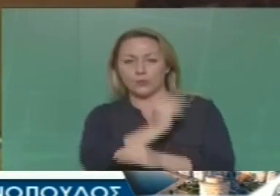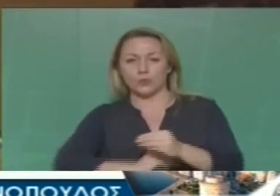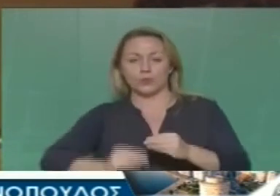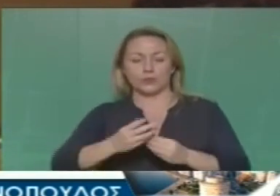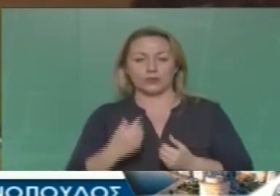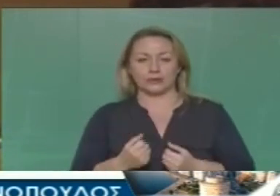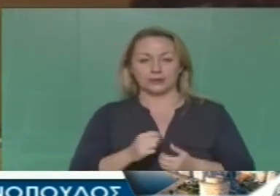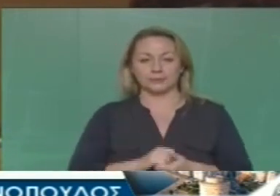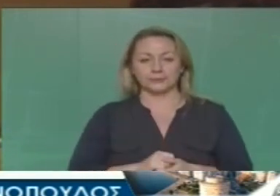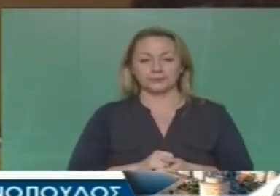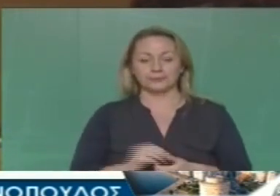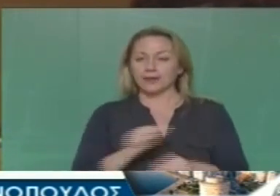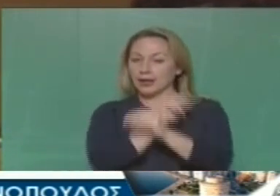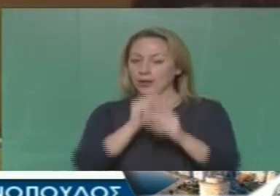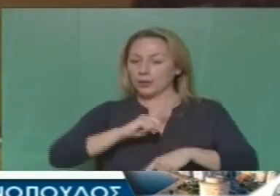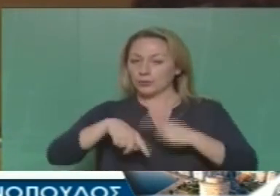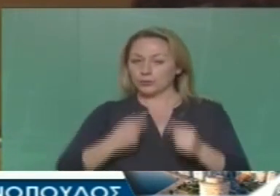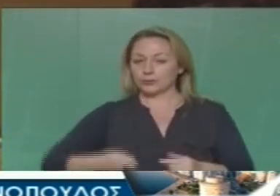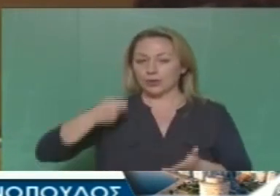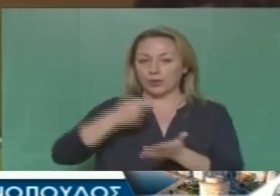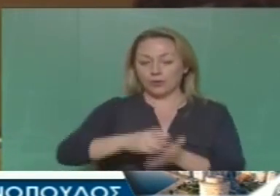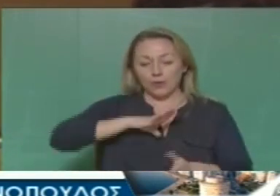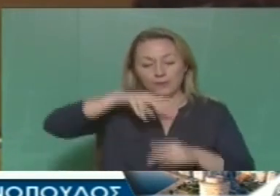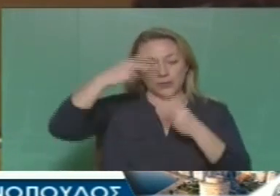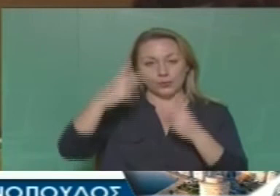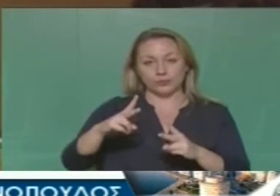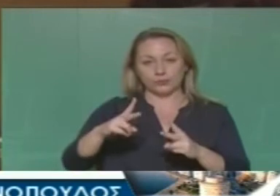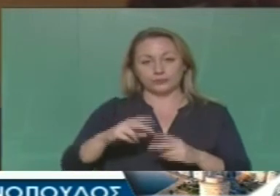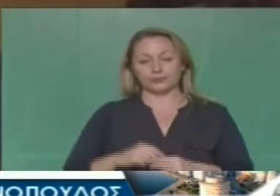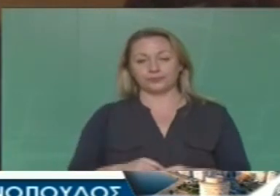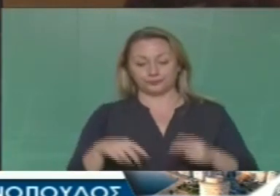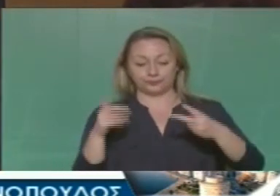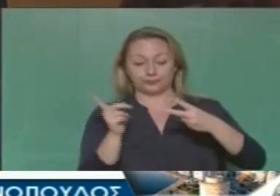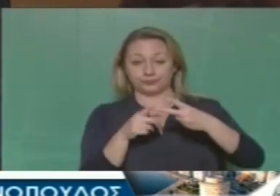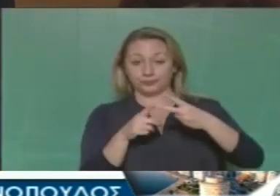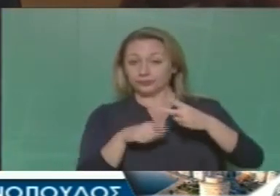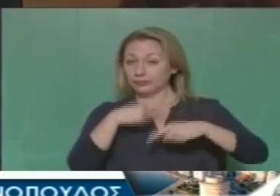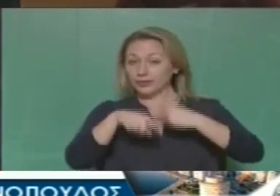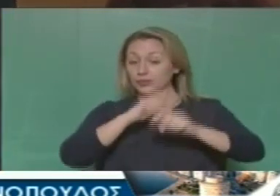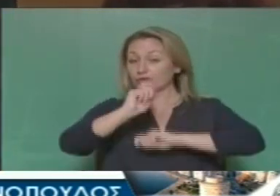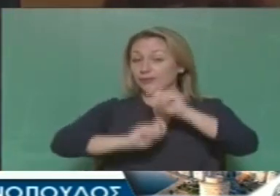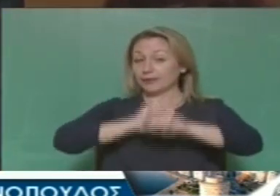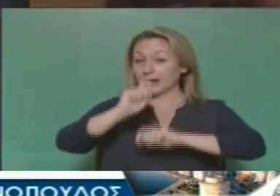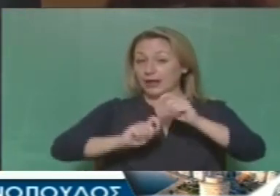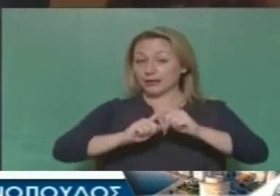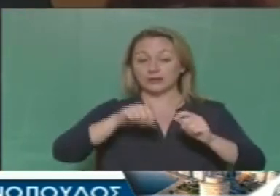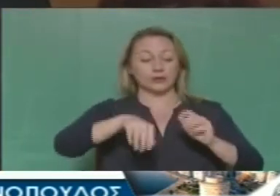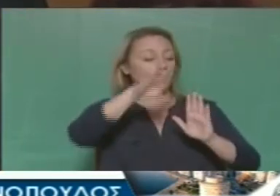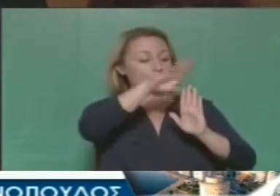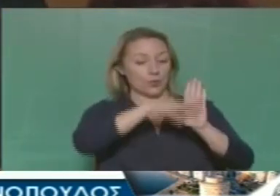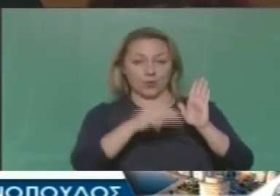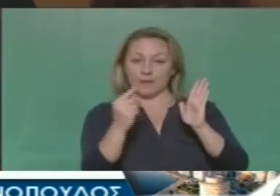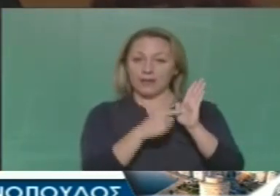και τα πληρώνει ο λαός ποιοι κατασκευάζουν με βάση το πρόγραμμα που έχουμε στα χέρια μας